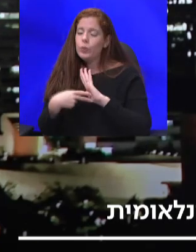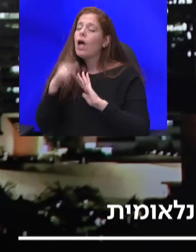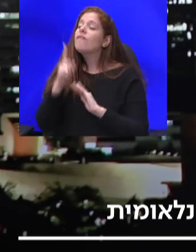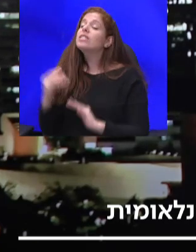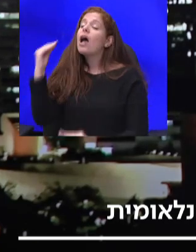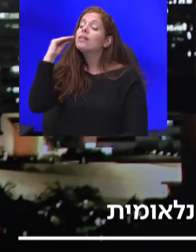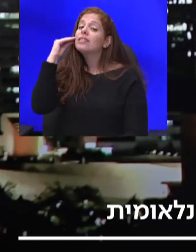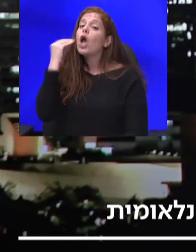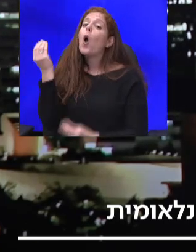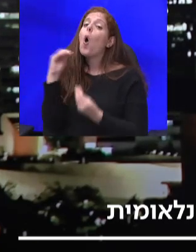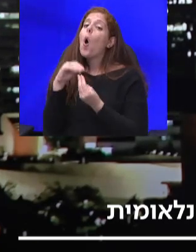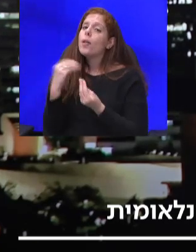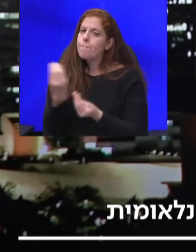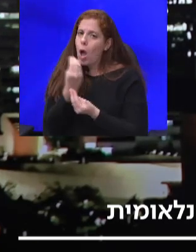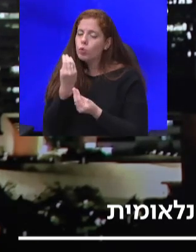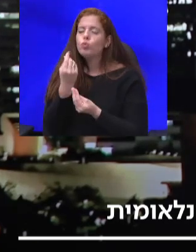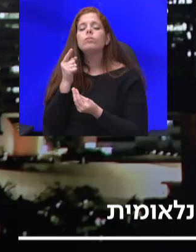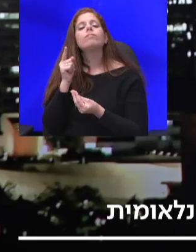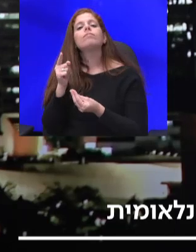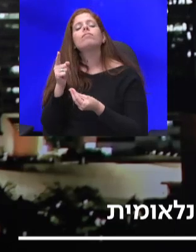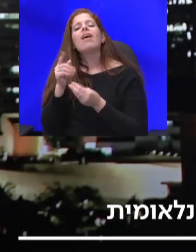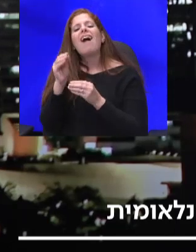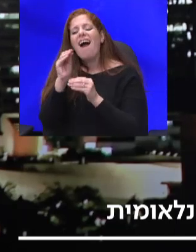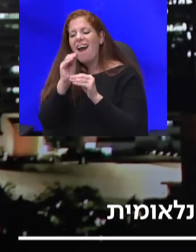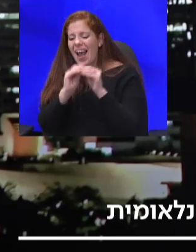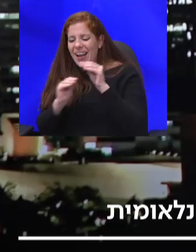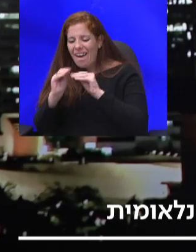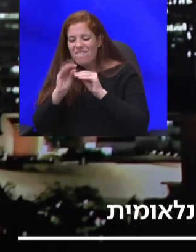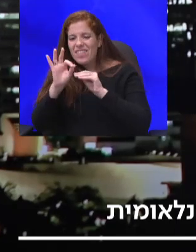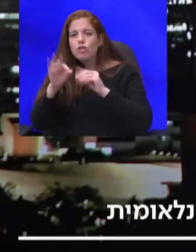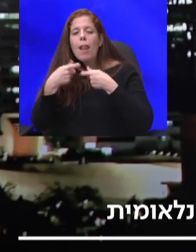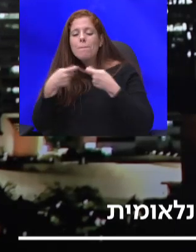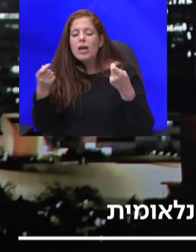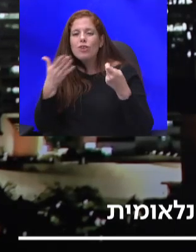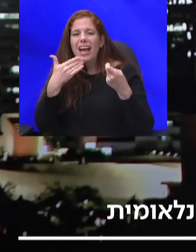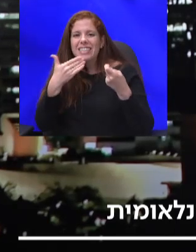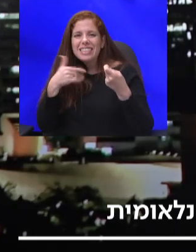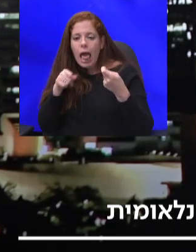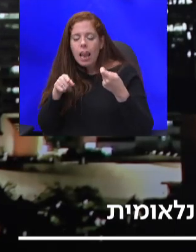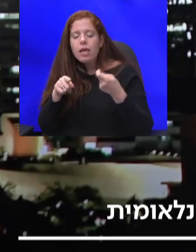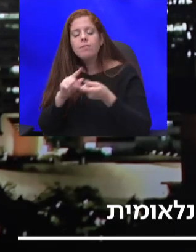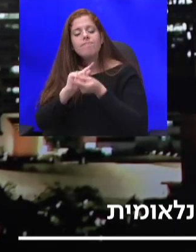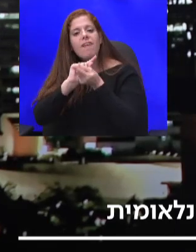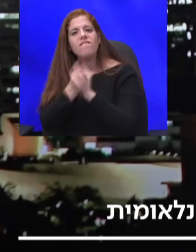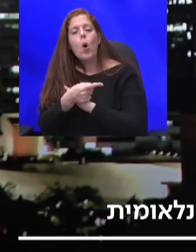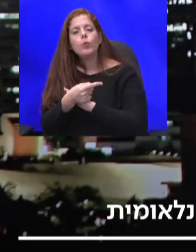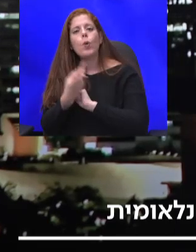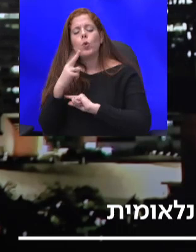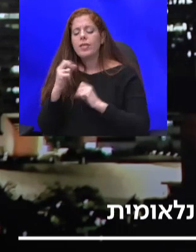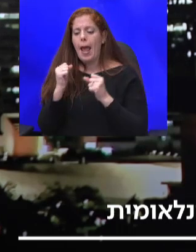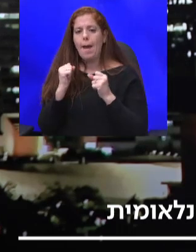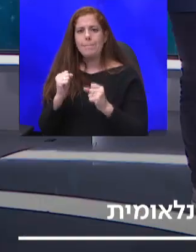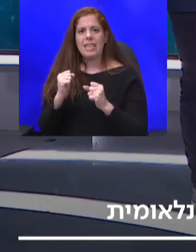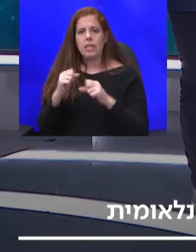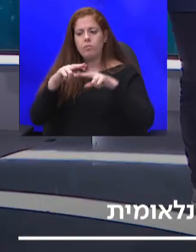שההרכב הנפי של המשק הישראלי, הפך אותו ליותר עמיד במשבר הנוכחי,